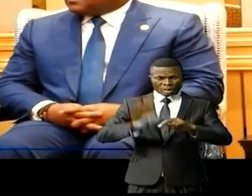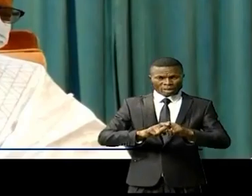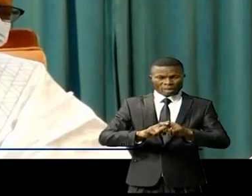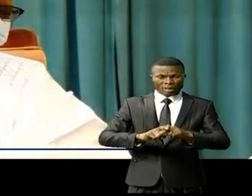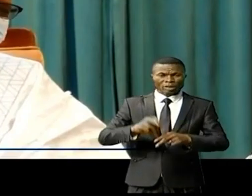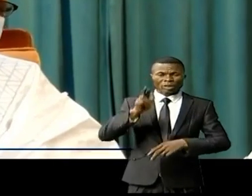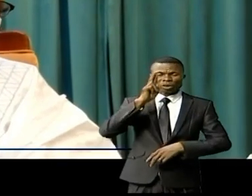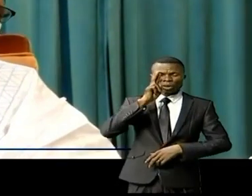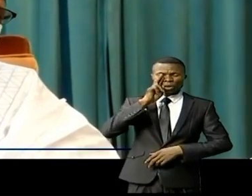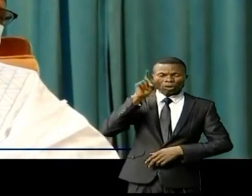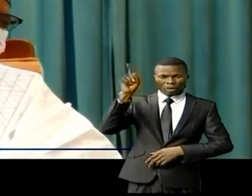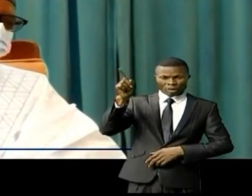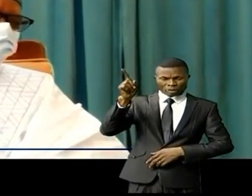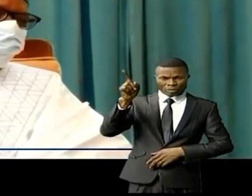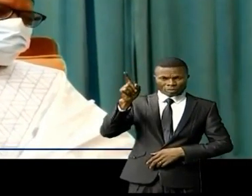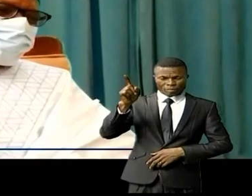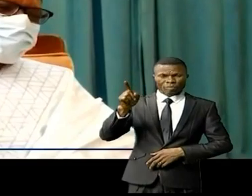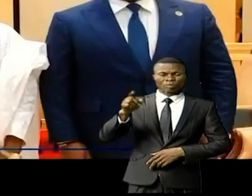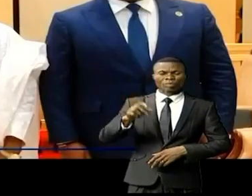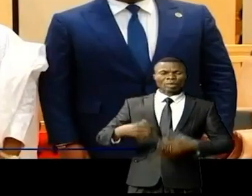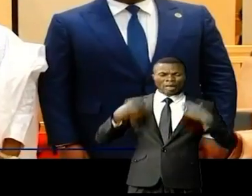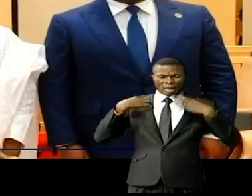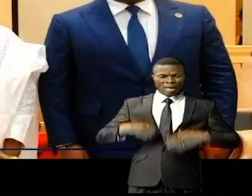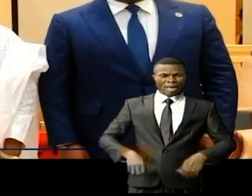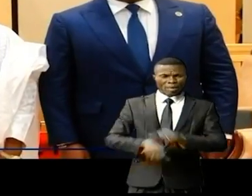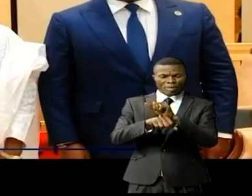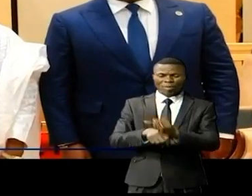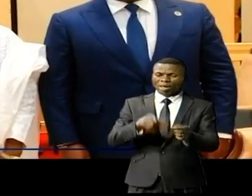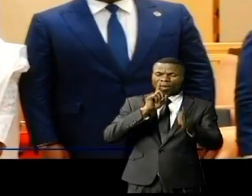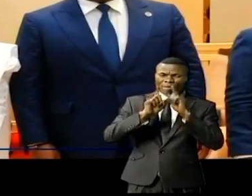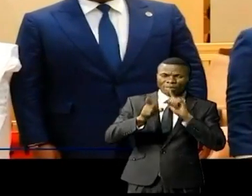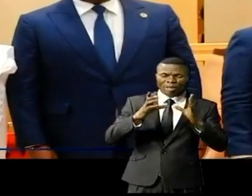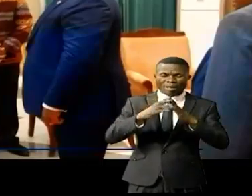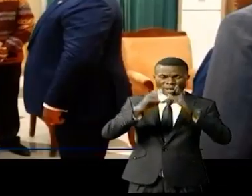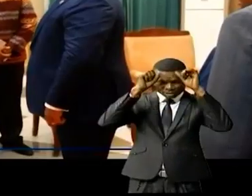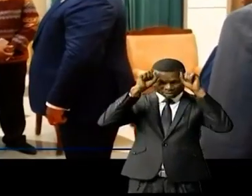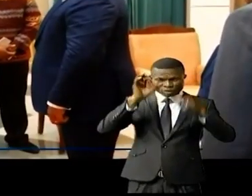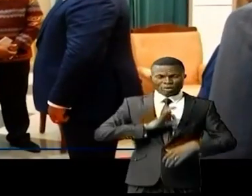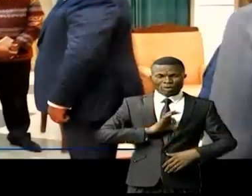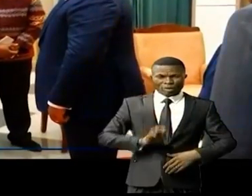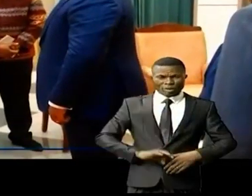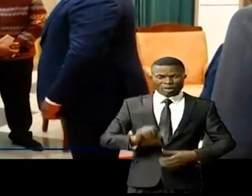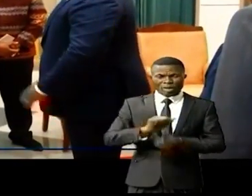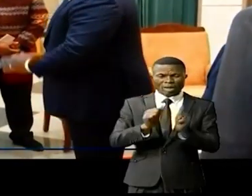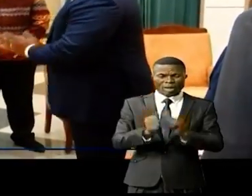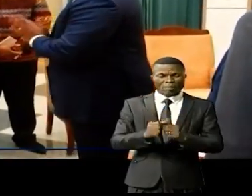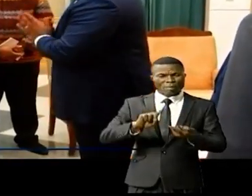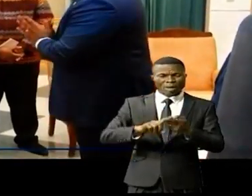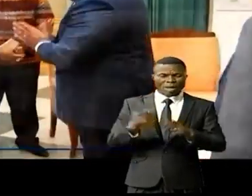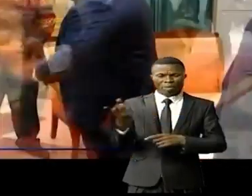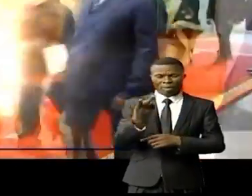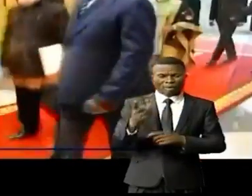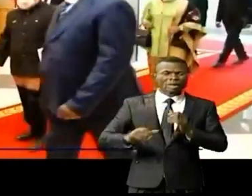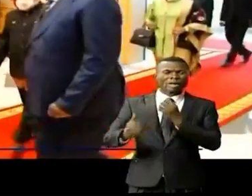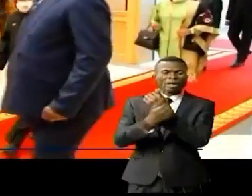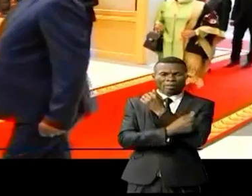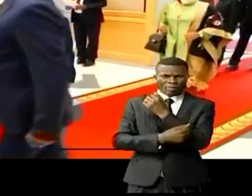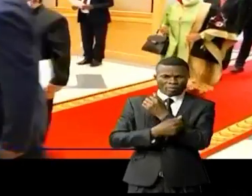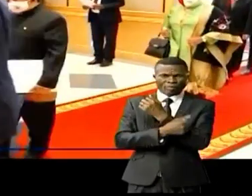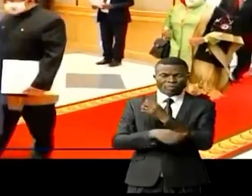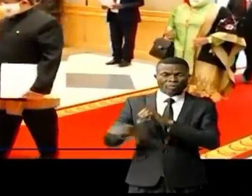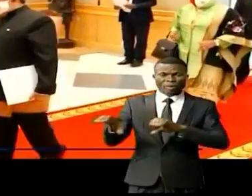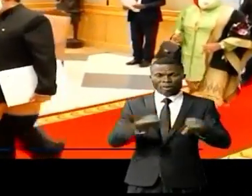Nigeria. Parait de ses vêtements traditionnels de s'entretenir avec le chef de l'État sur les liens d'amitié et de coopération. Le